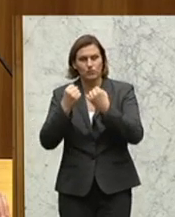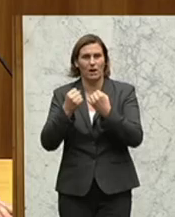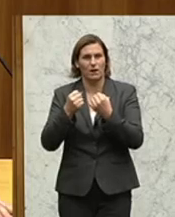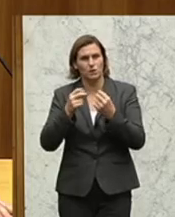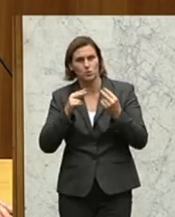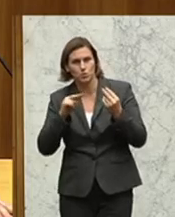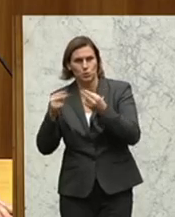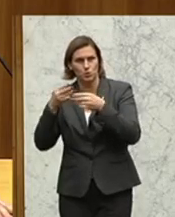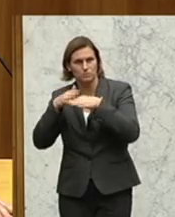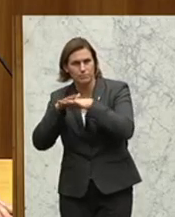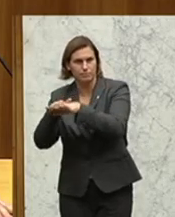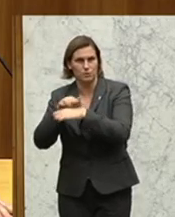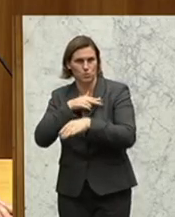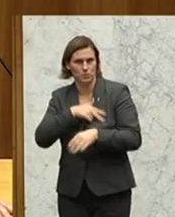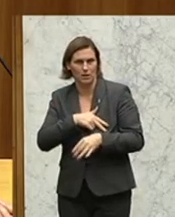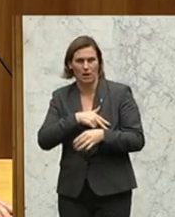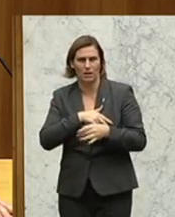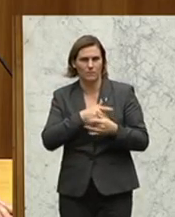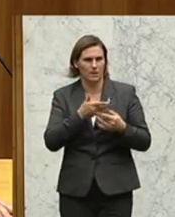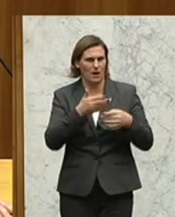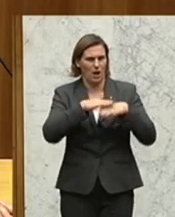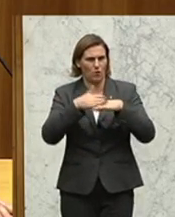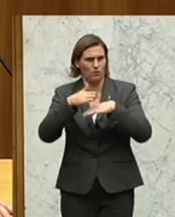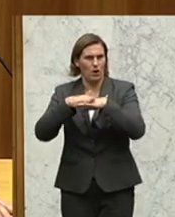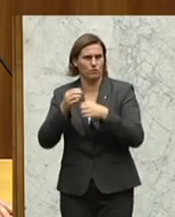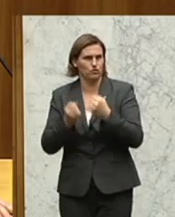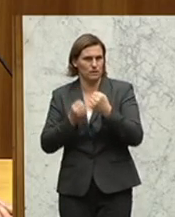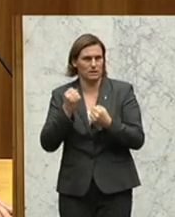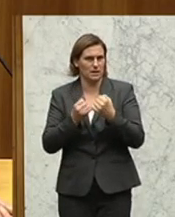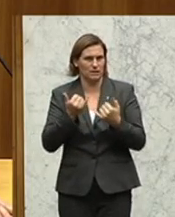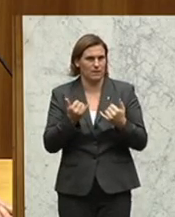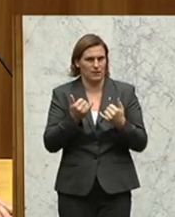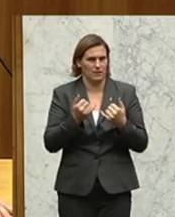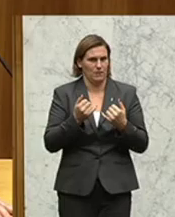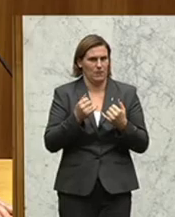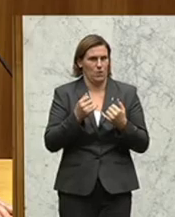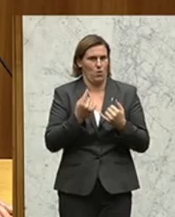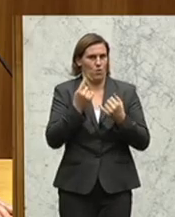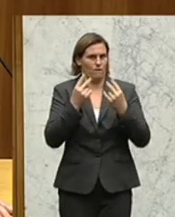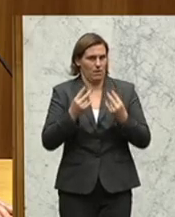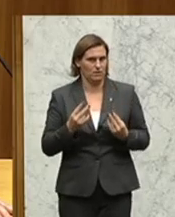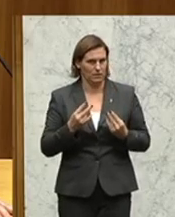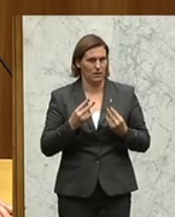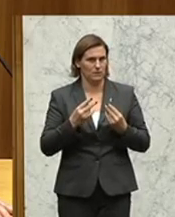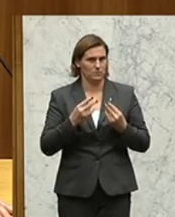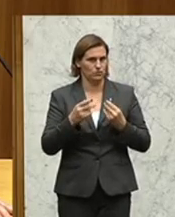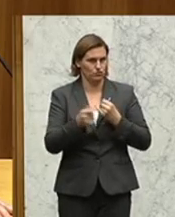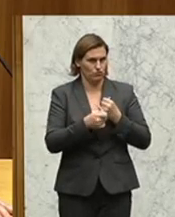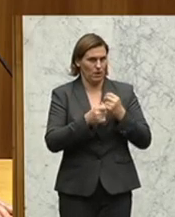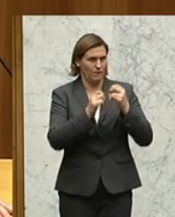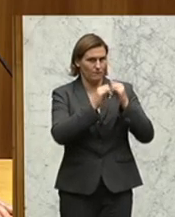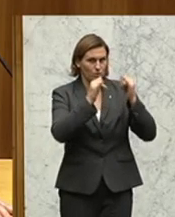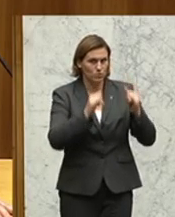All das steht einem qualitativ hochwertigen Strafvollzug entgegen. So, jetzt kann man sagen, was interessiert die Österreicherinnen und Österreicher der